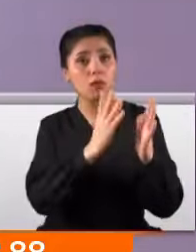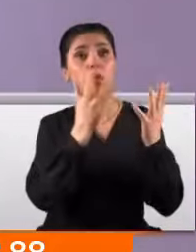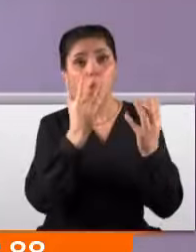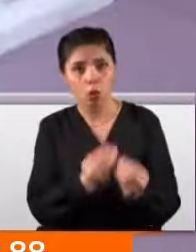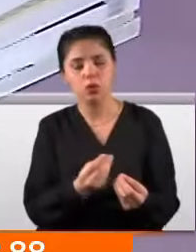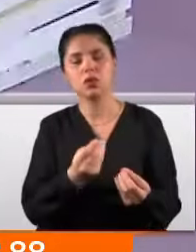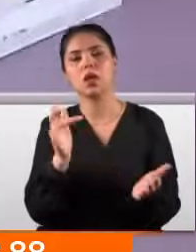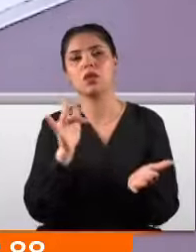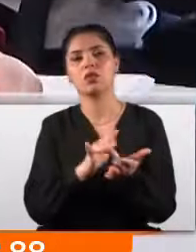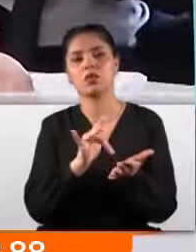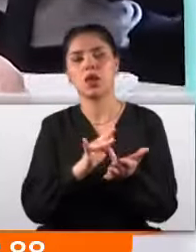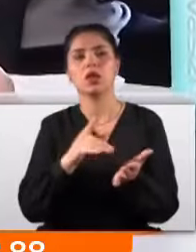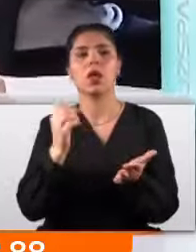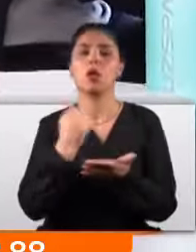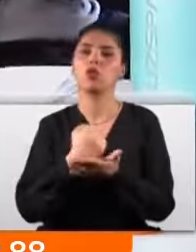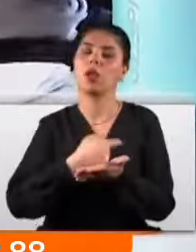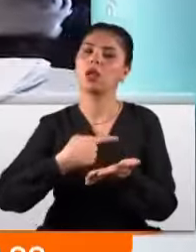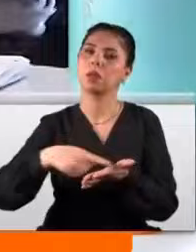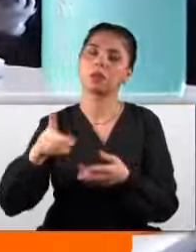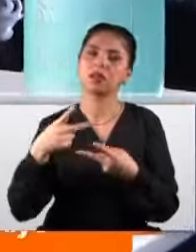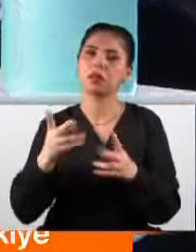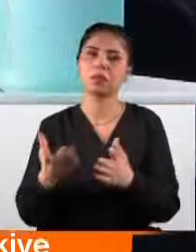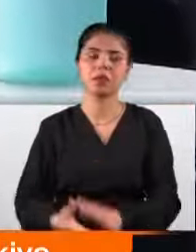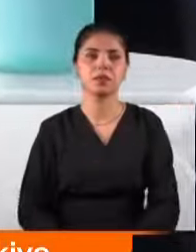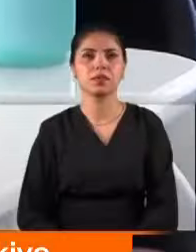yaptırımlar ruhsat iptaline kadar gidebilecek.